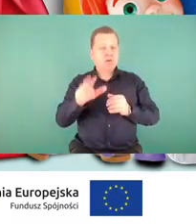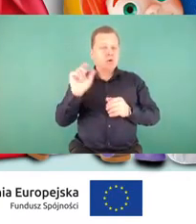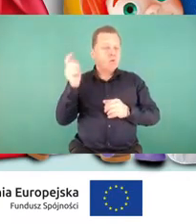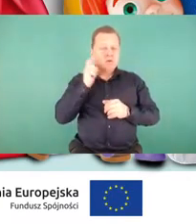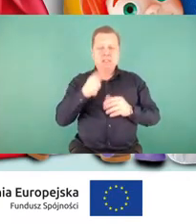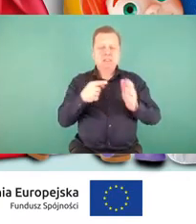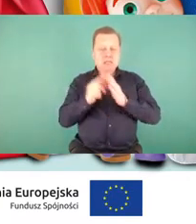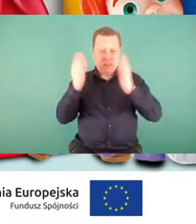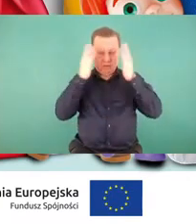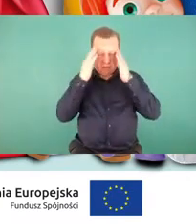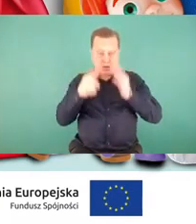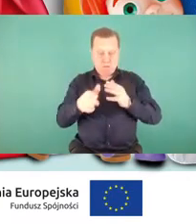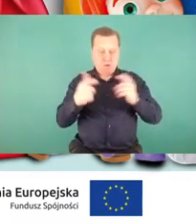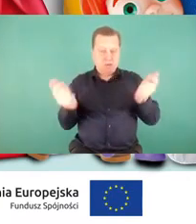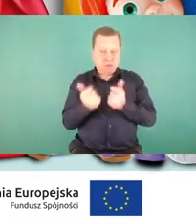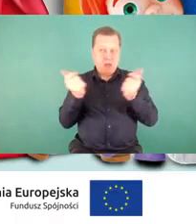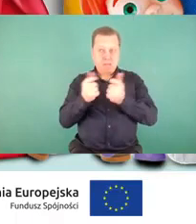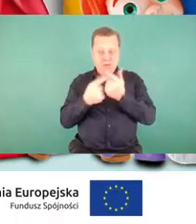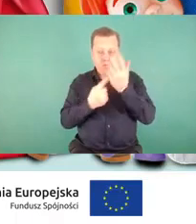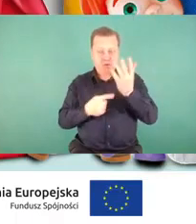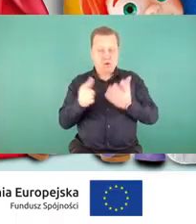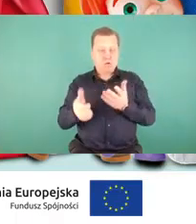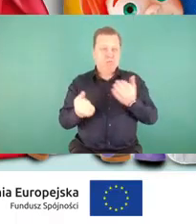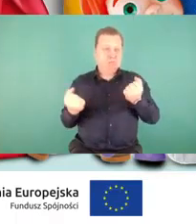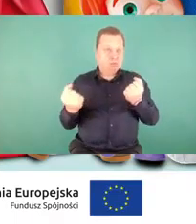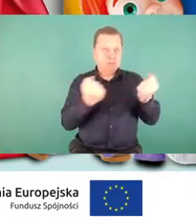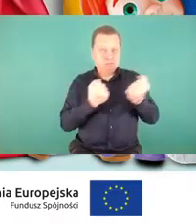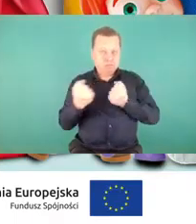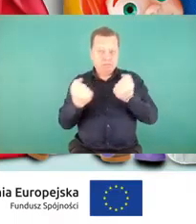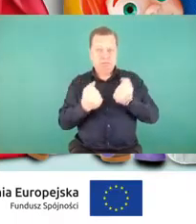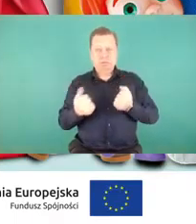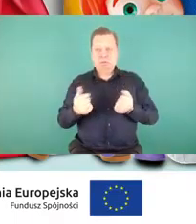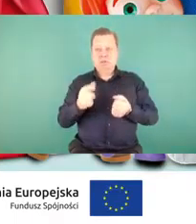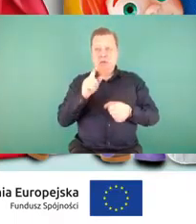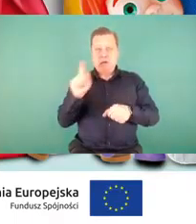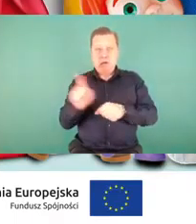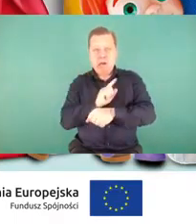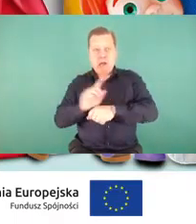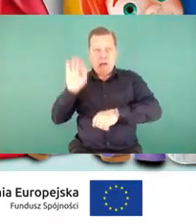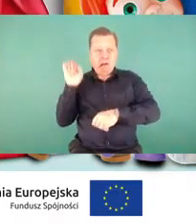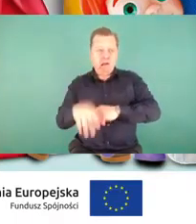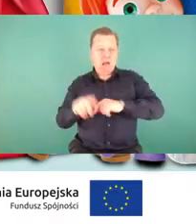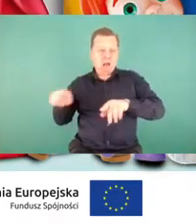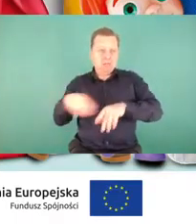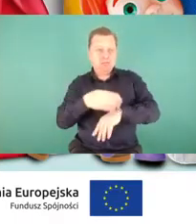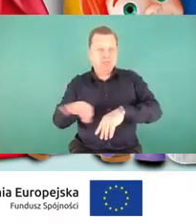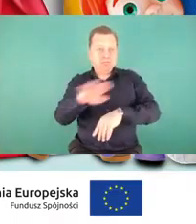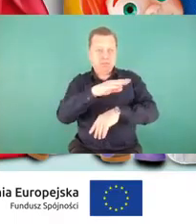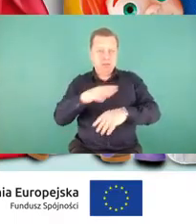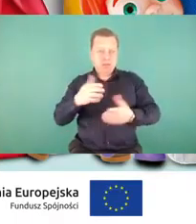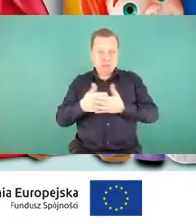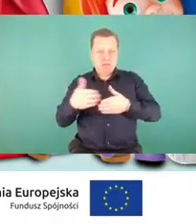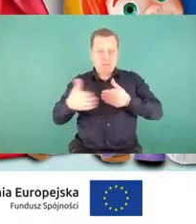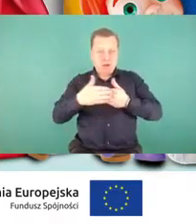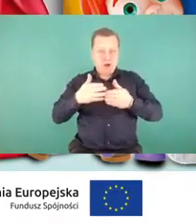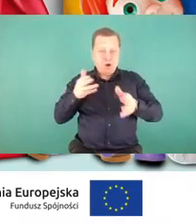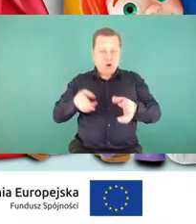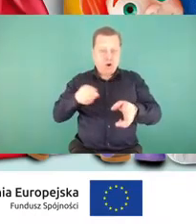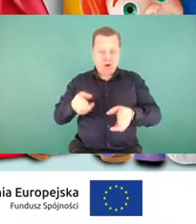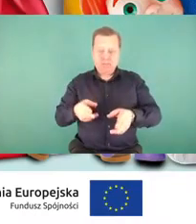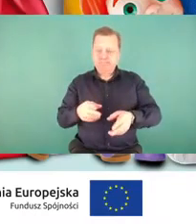również kierujących pojazdami, którzy dokonują ryzykownych manewrów w obszarze kolejowym, że tutaj